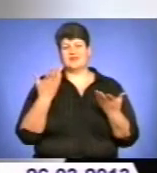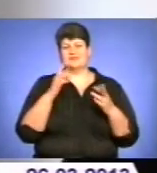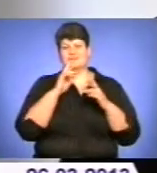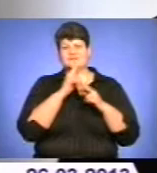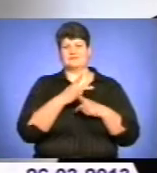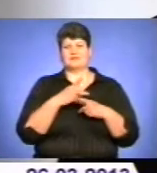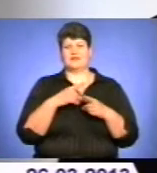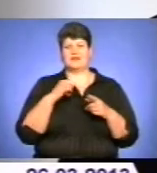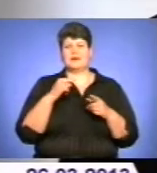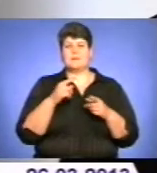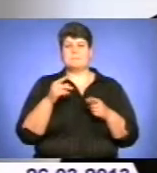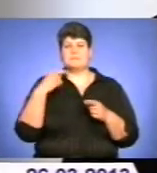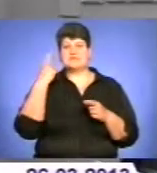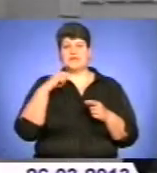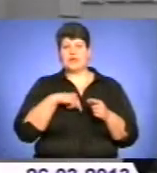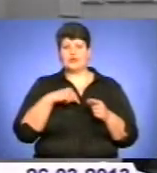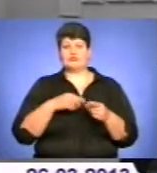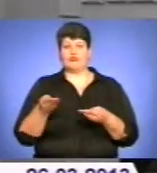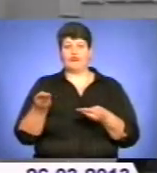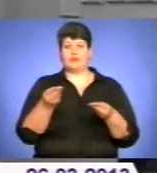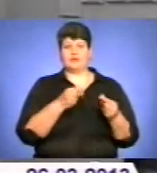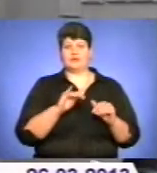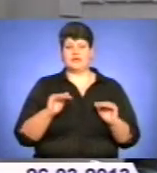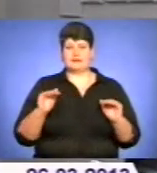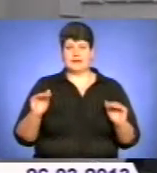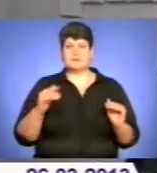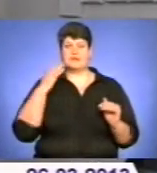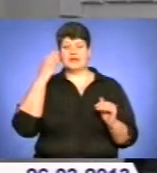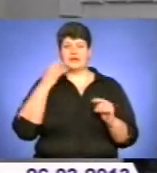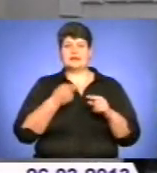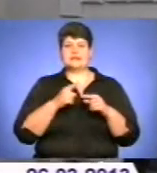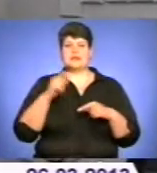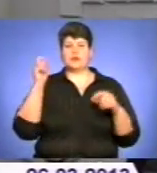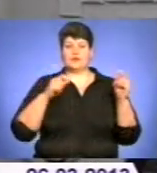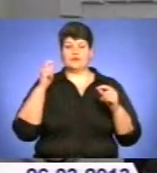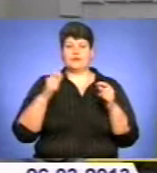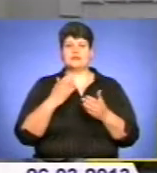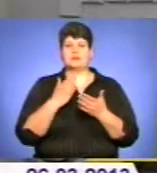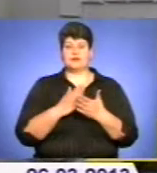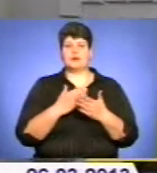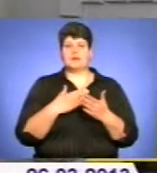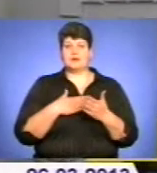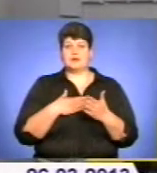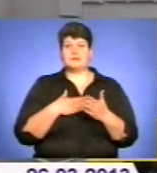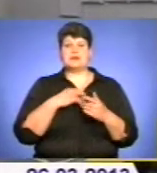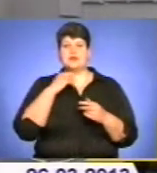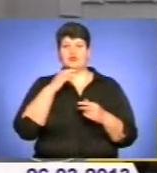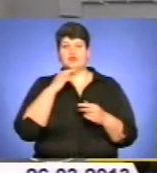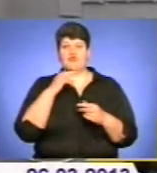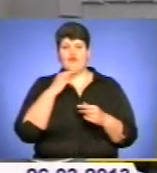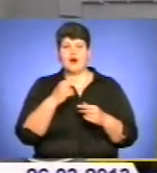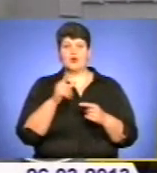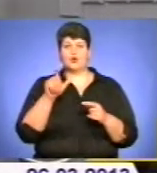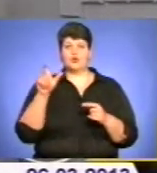методики психологічного впливу на учнів. Ідея цієї конференції – три завдання, які ми поставили перед собою. Перше – це привернути увагу